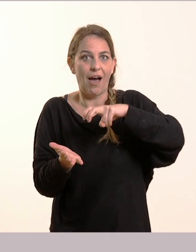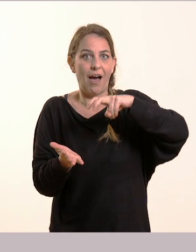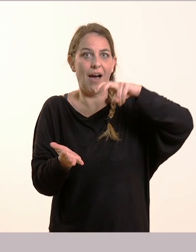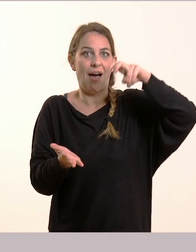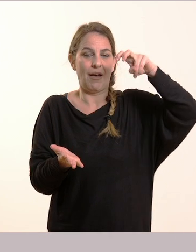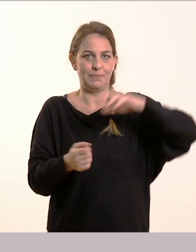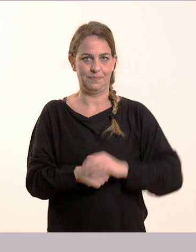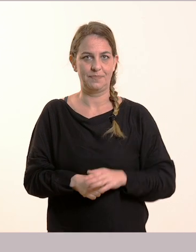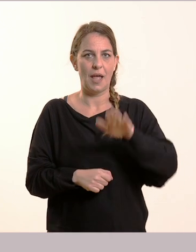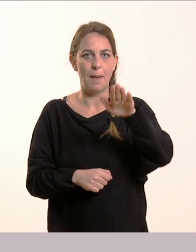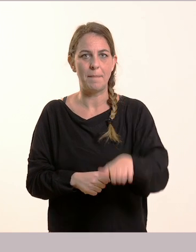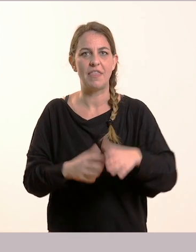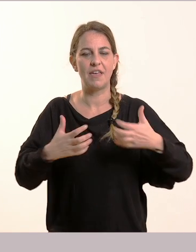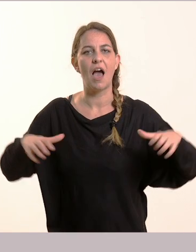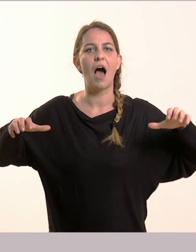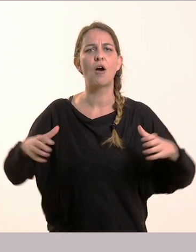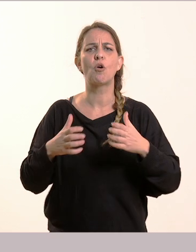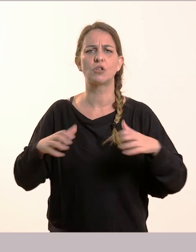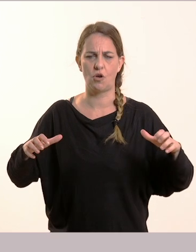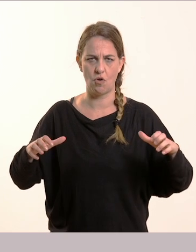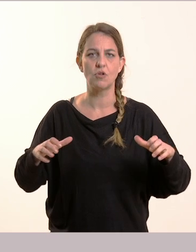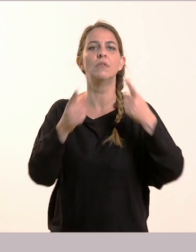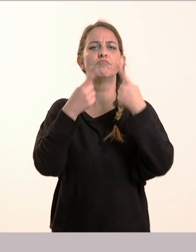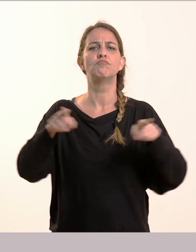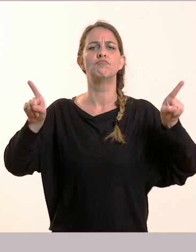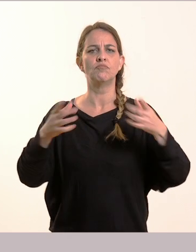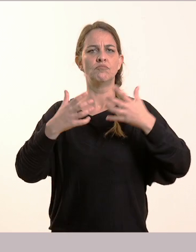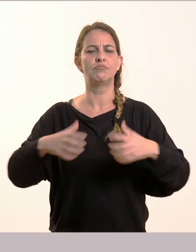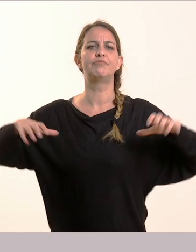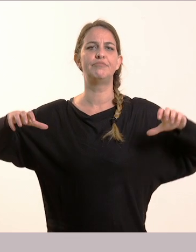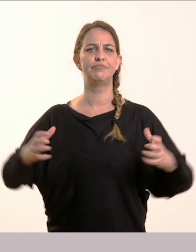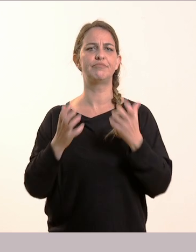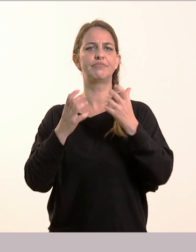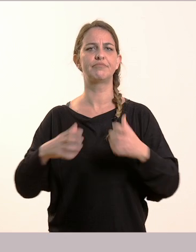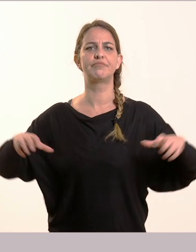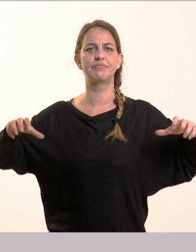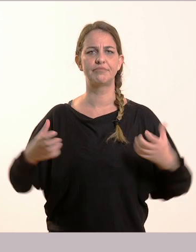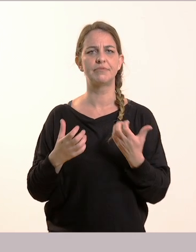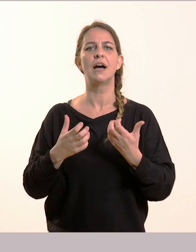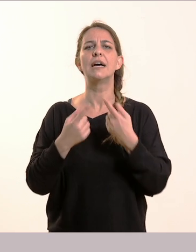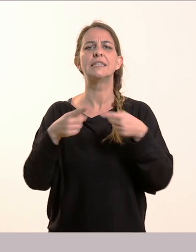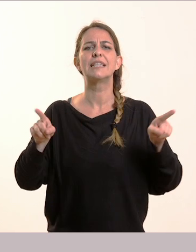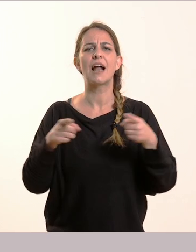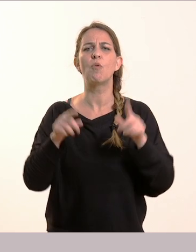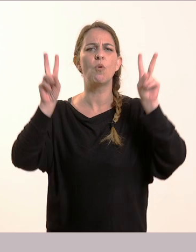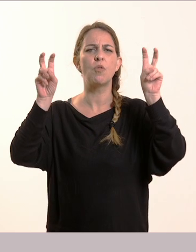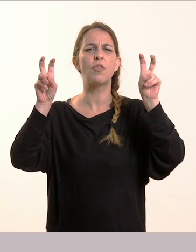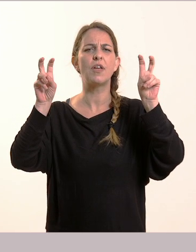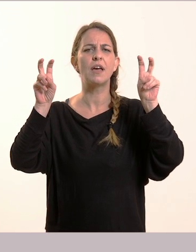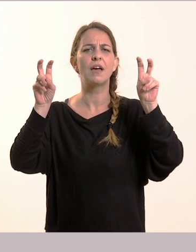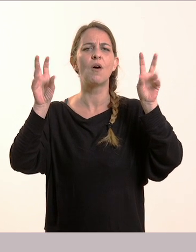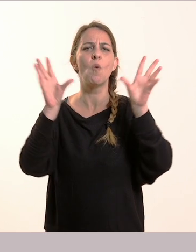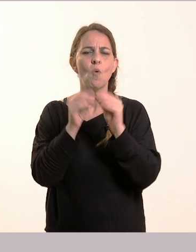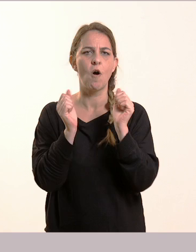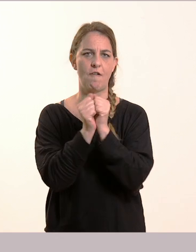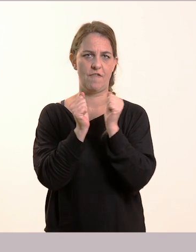άρχισε να παίζει το τραγούδι τους. Το τραγούδι της φιλίας. Και μαζί του τραγουδούσαν οι φίλοι